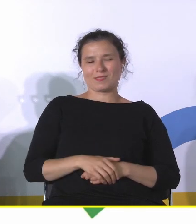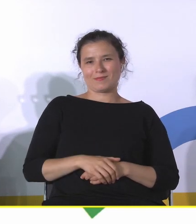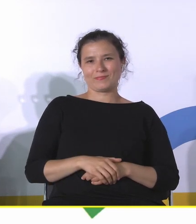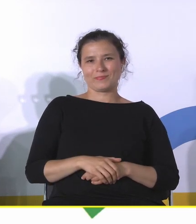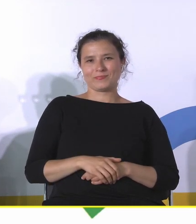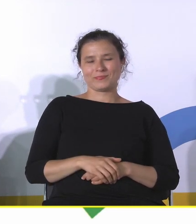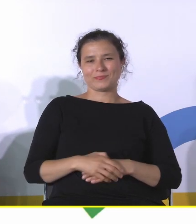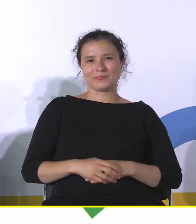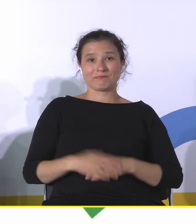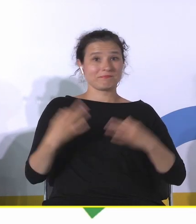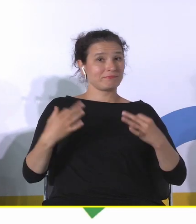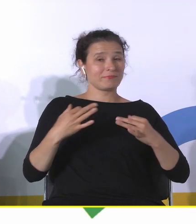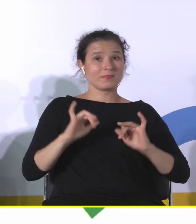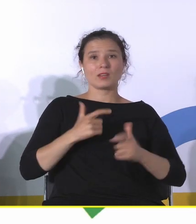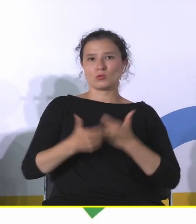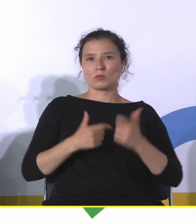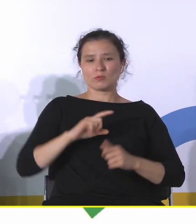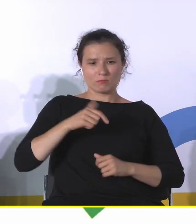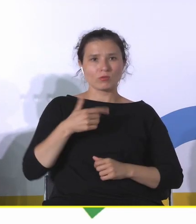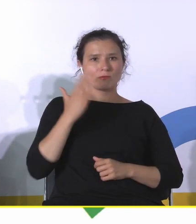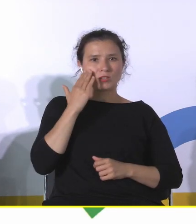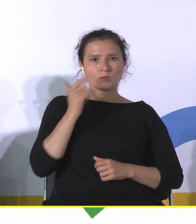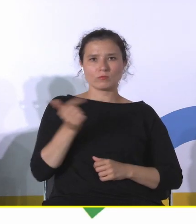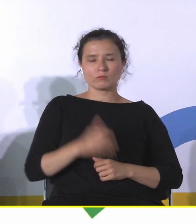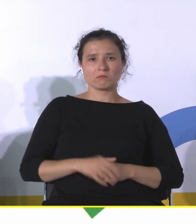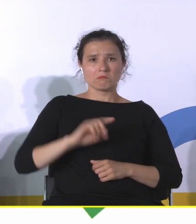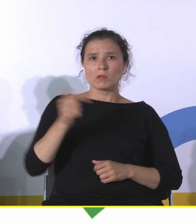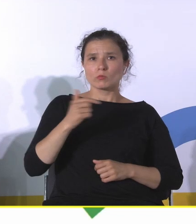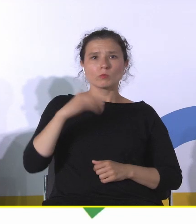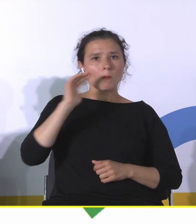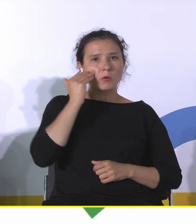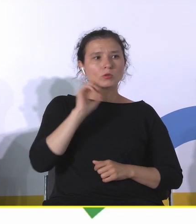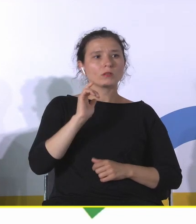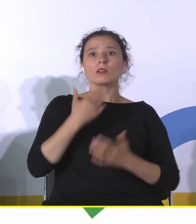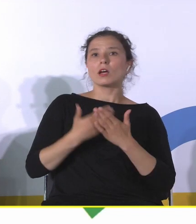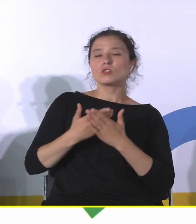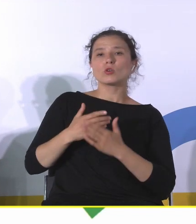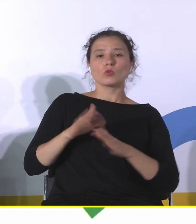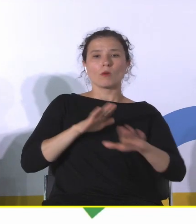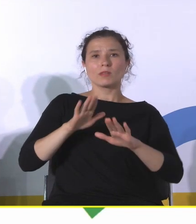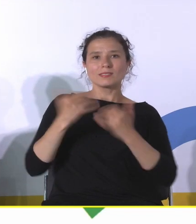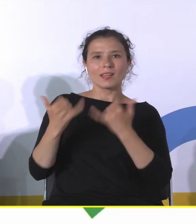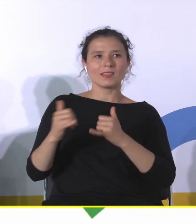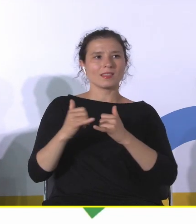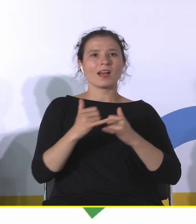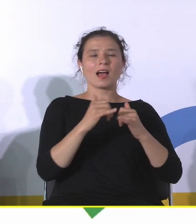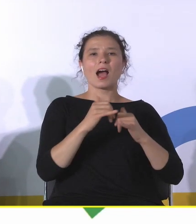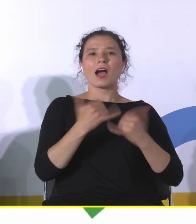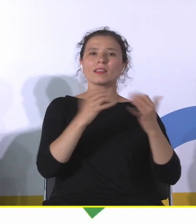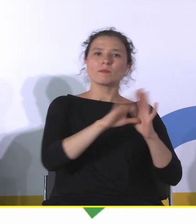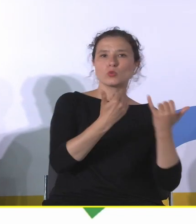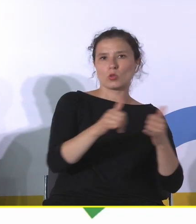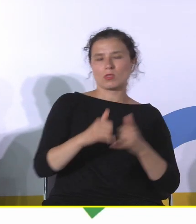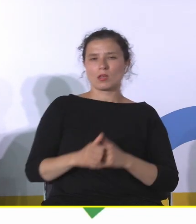I teraz jak to zrobić, żebyśmy to wiedzieli? No przecież musimy poznać to, co spowodowało, że to nasze miejsce jest inne od innych. A w wielu wypadkach